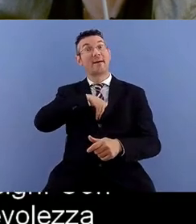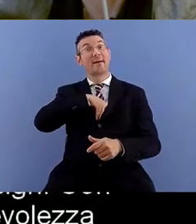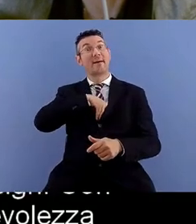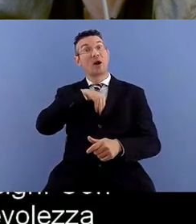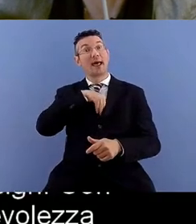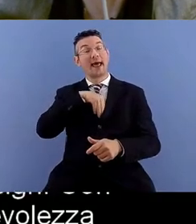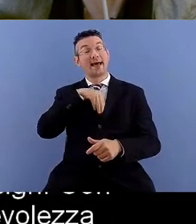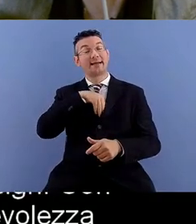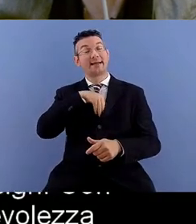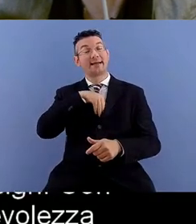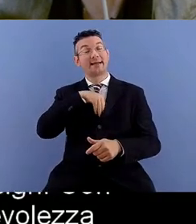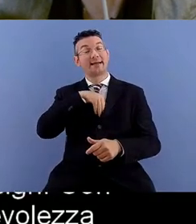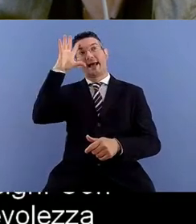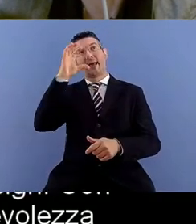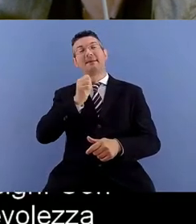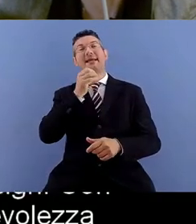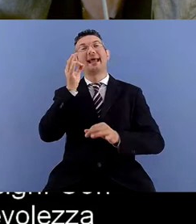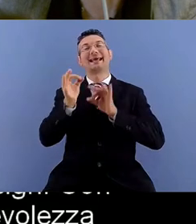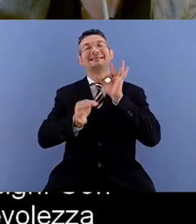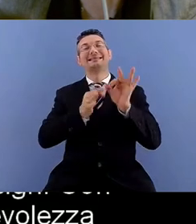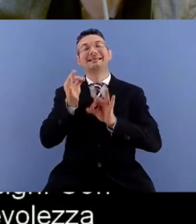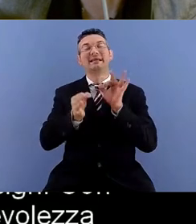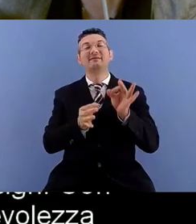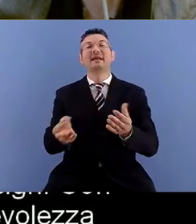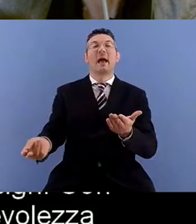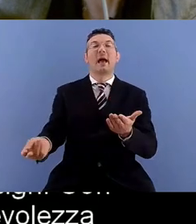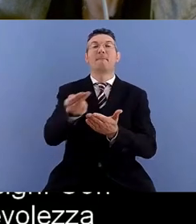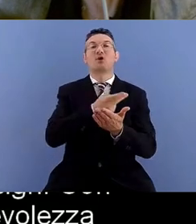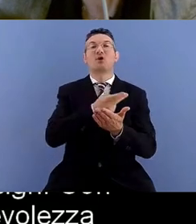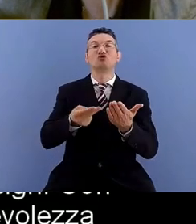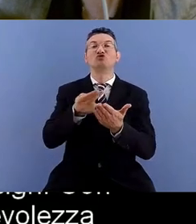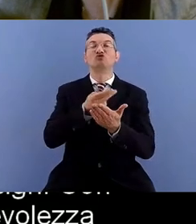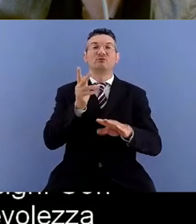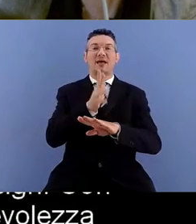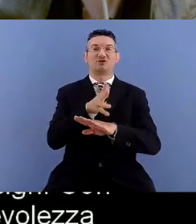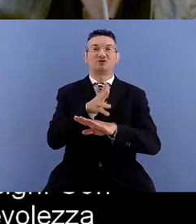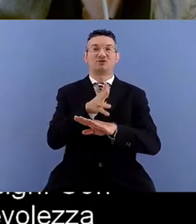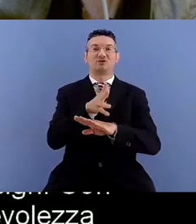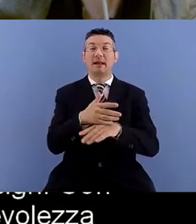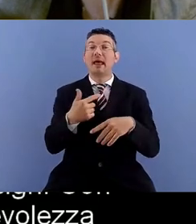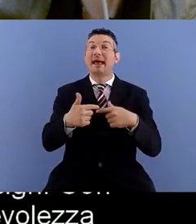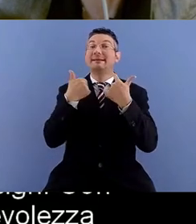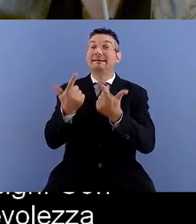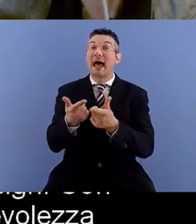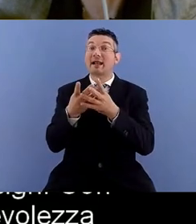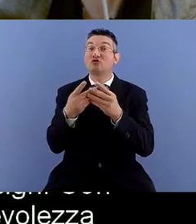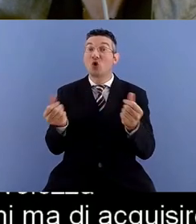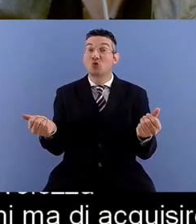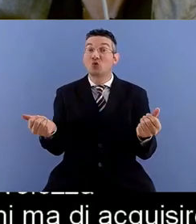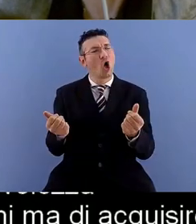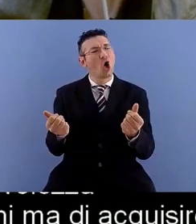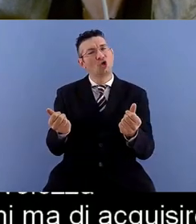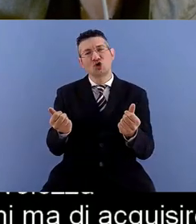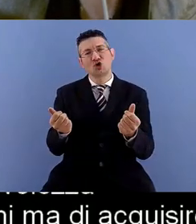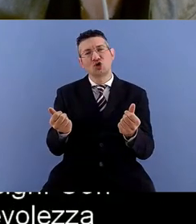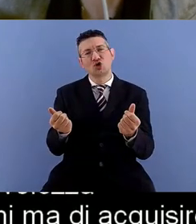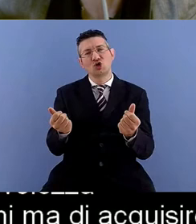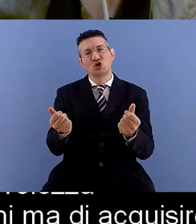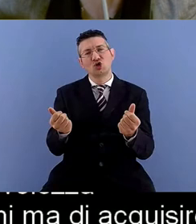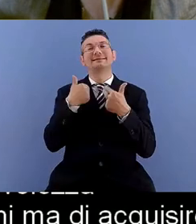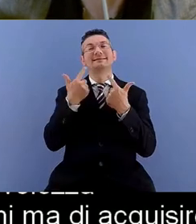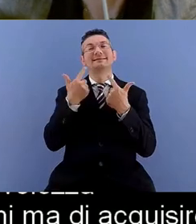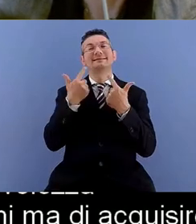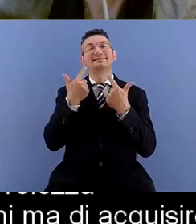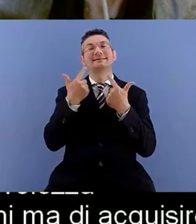accessibile quindi non di fornire delle soluzioni ma di acquisire una consapevolezza di questa